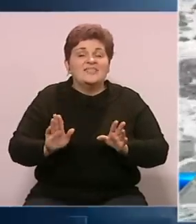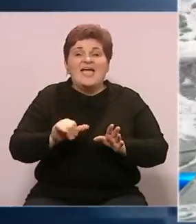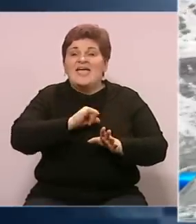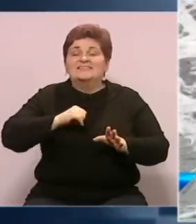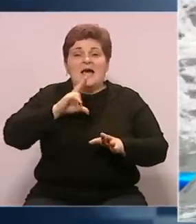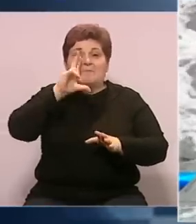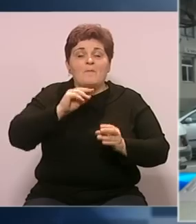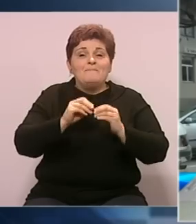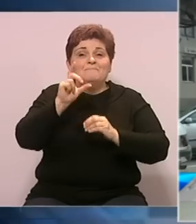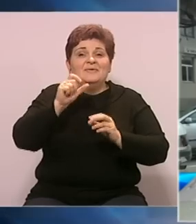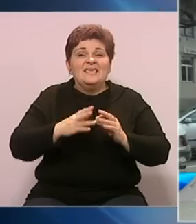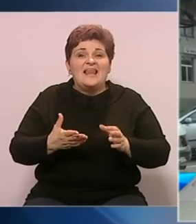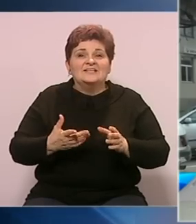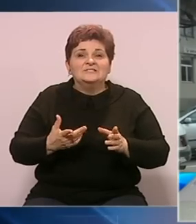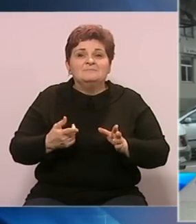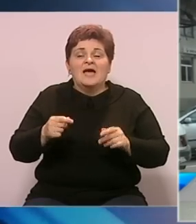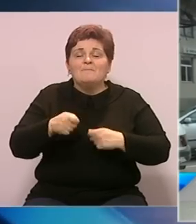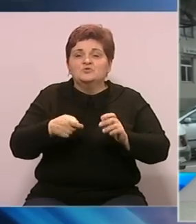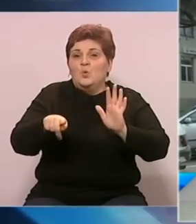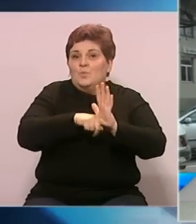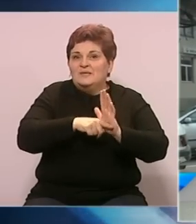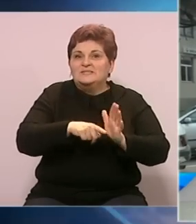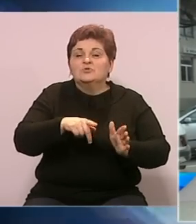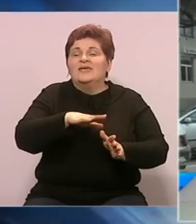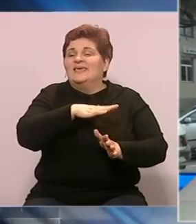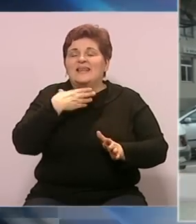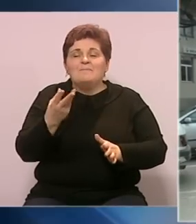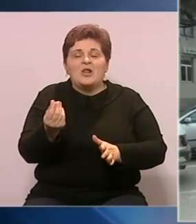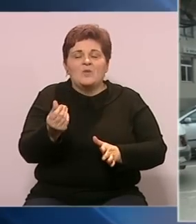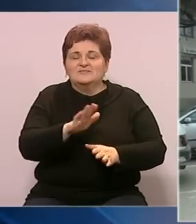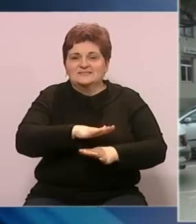sama općina bileđa postoji u deficitu i novca nema dovoljno za sve.